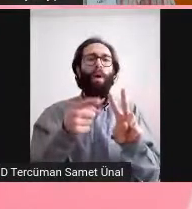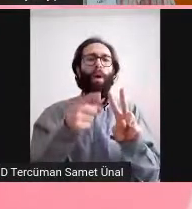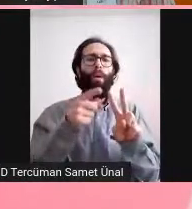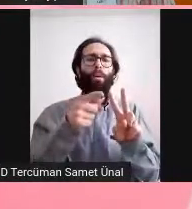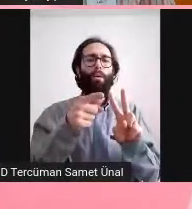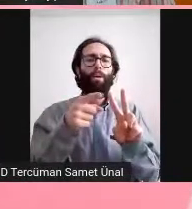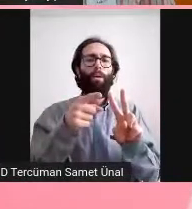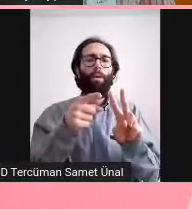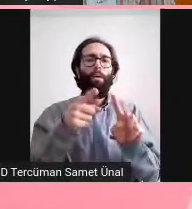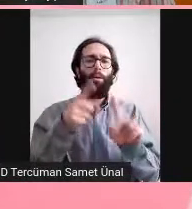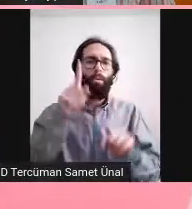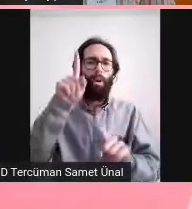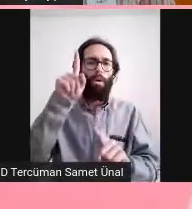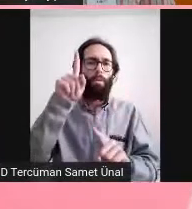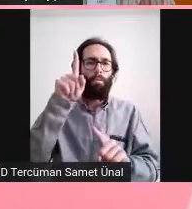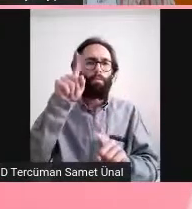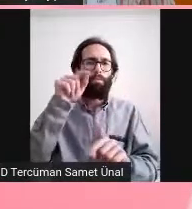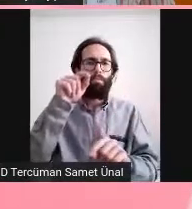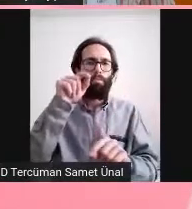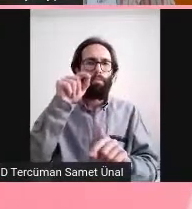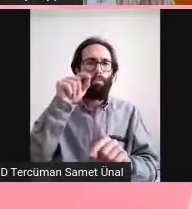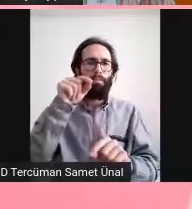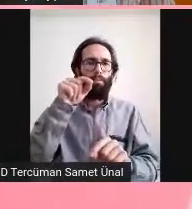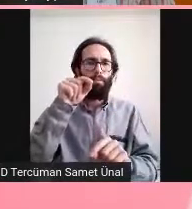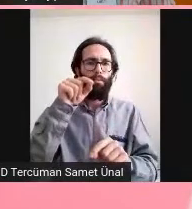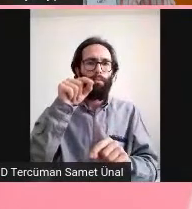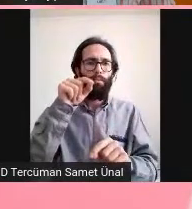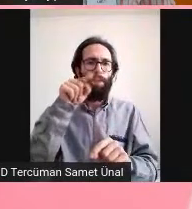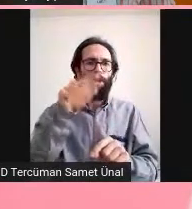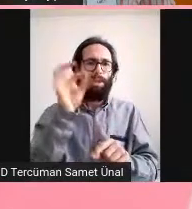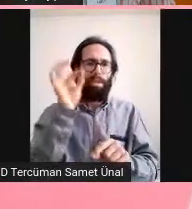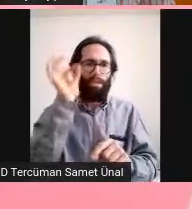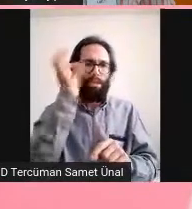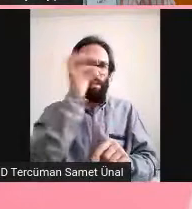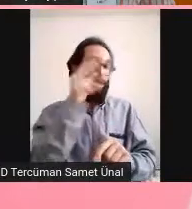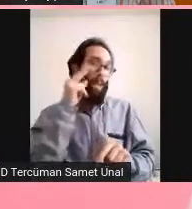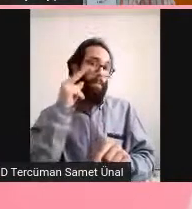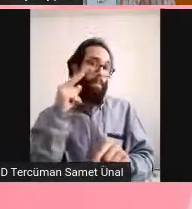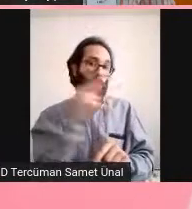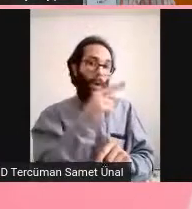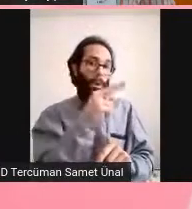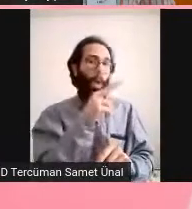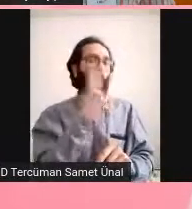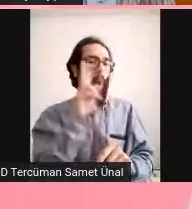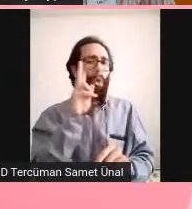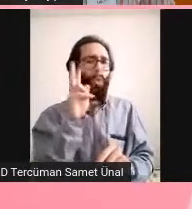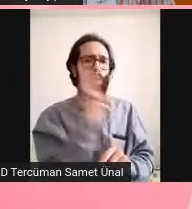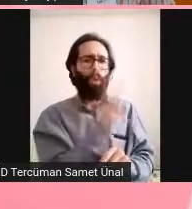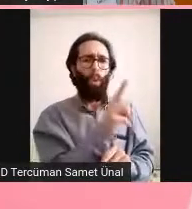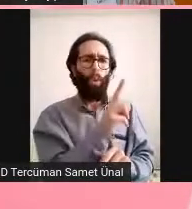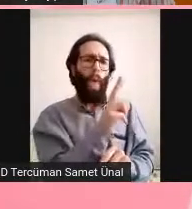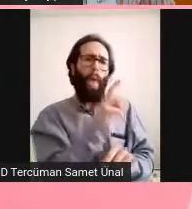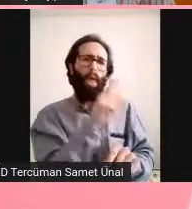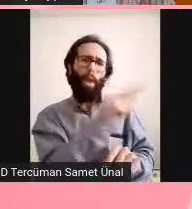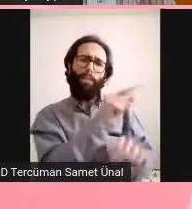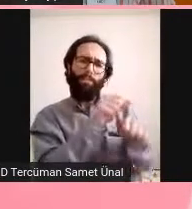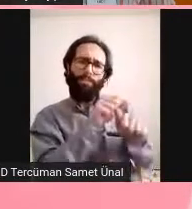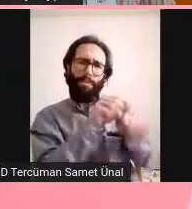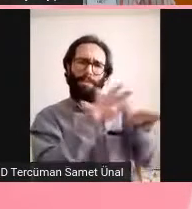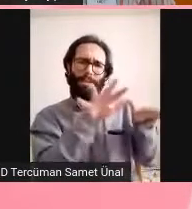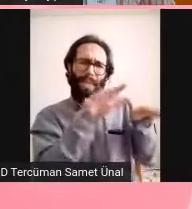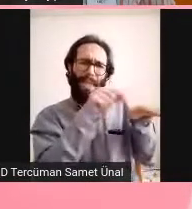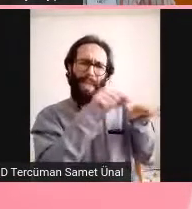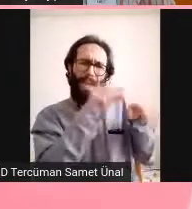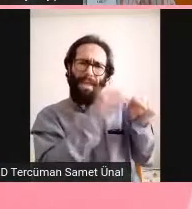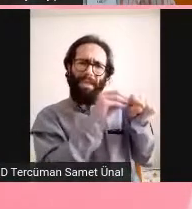hücreler vardı. İşte heksagonal yapıyı orada yeşillere bakarsanız görebilirsiniz. Ve yapının çekirdeğinde yeni